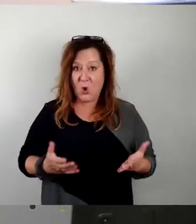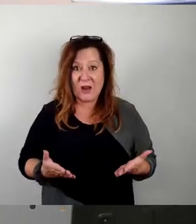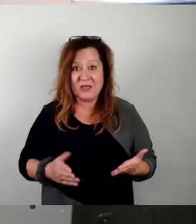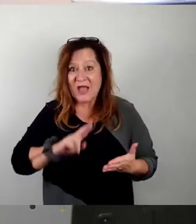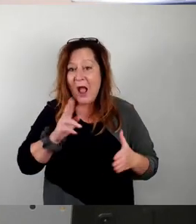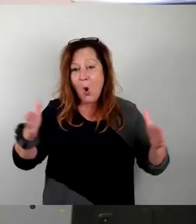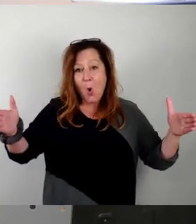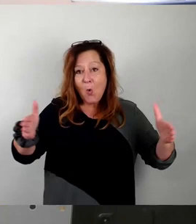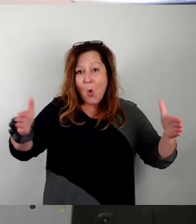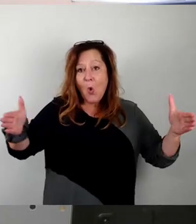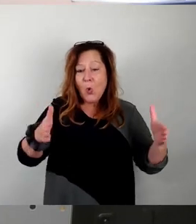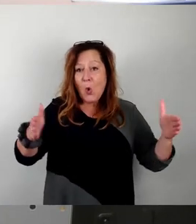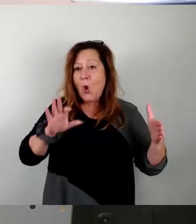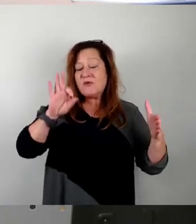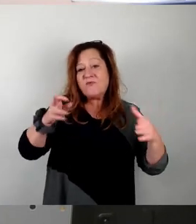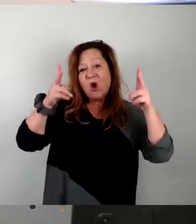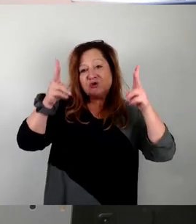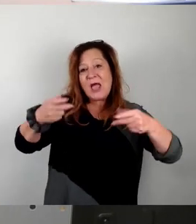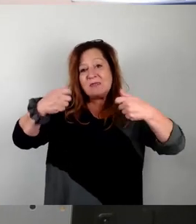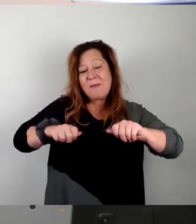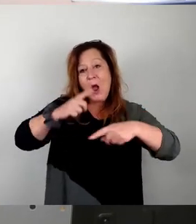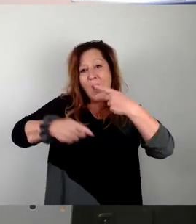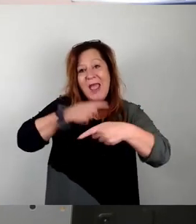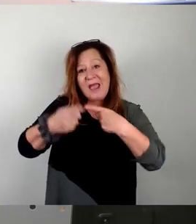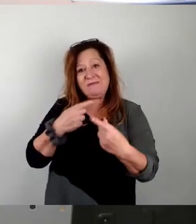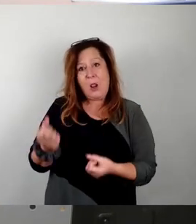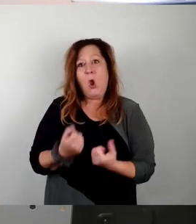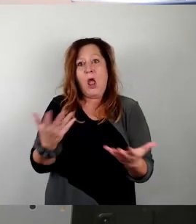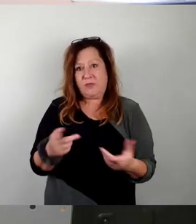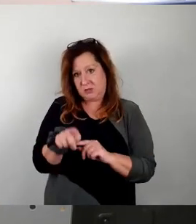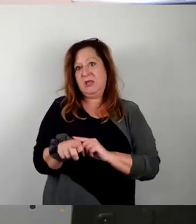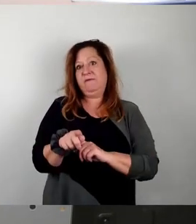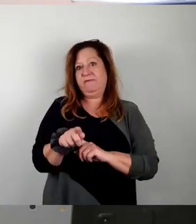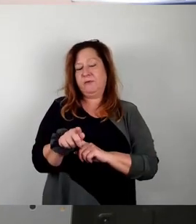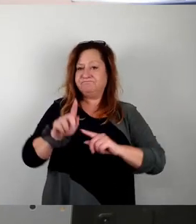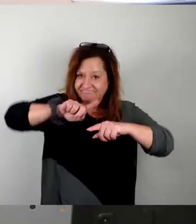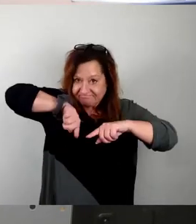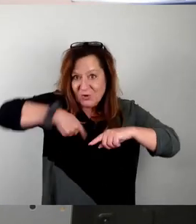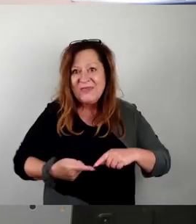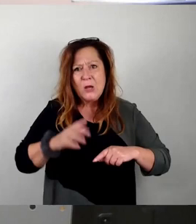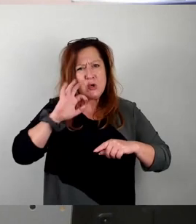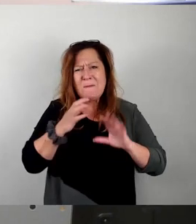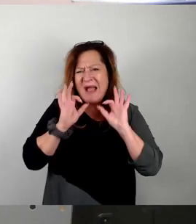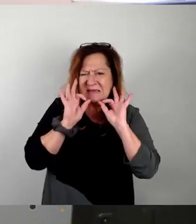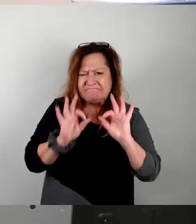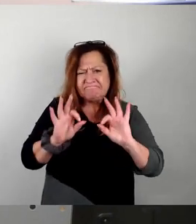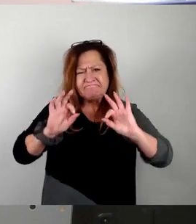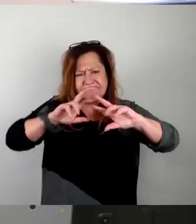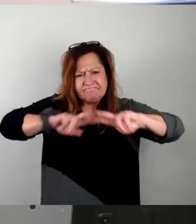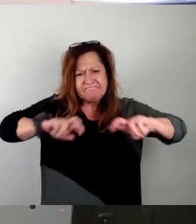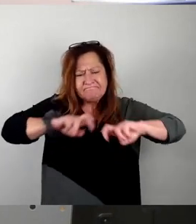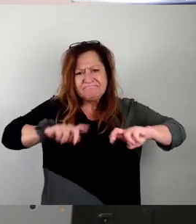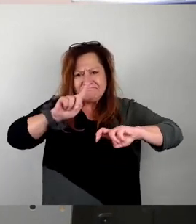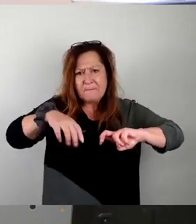dass sie für die städtebauliche Entwicklung überhaupt attraktiv sind. Und dann hat man noch mal genauer hingeguckt und herausgefunden, dass es nur